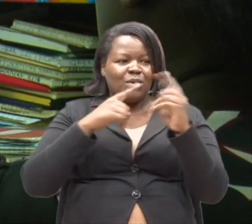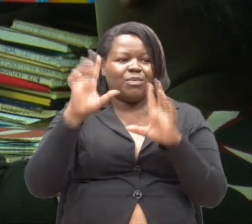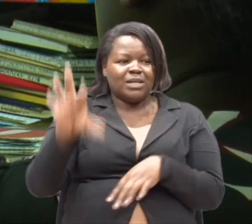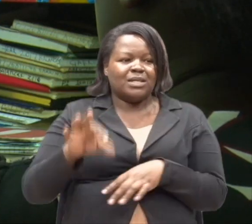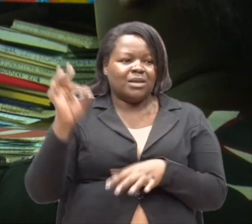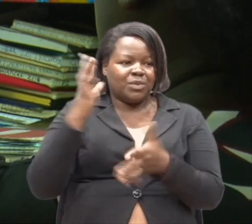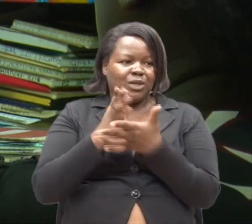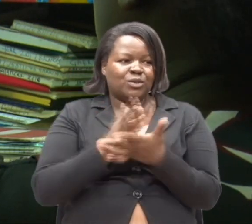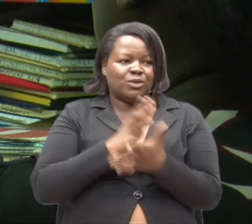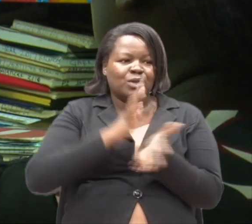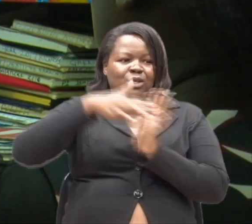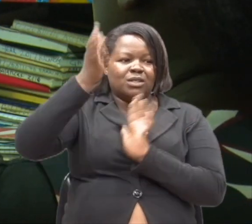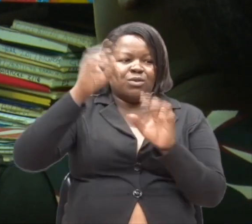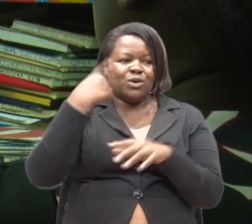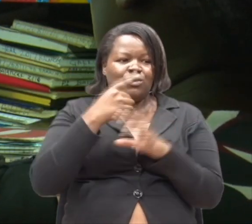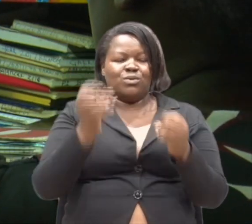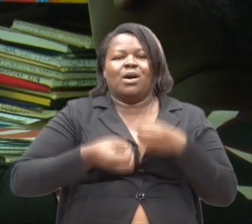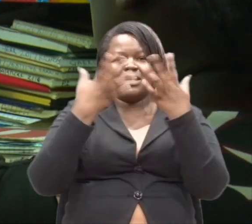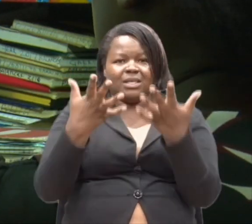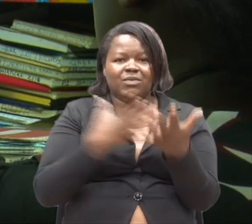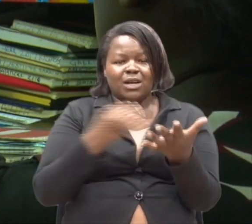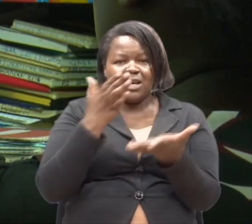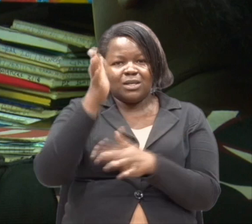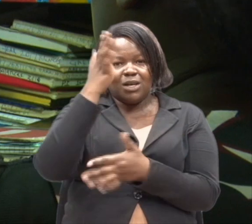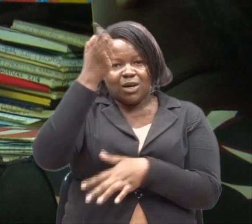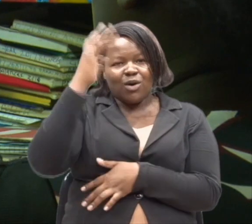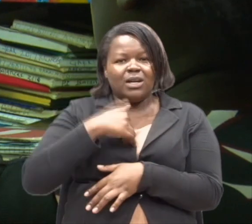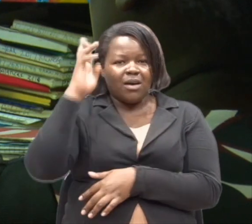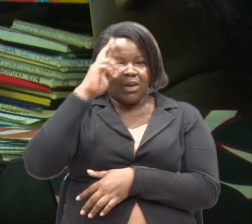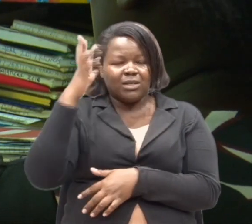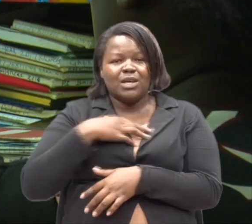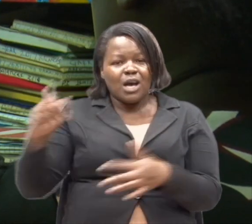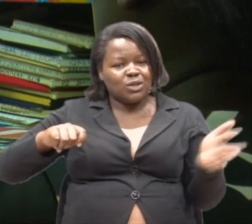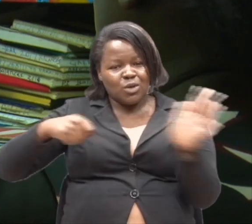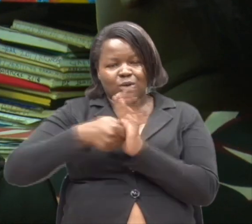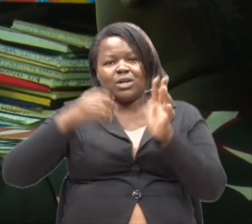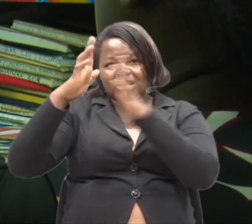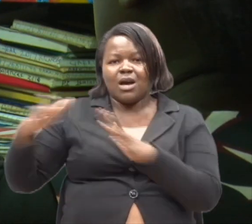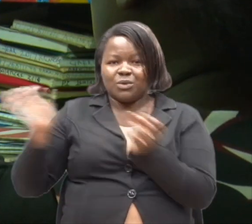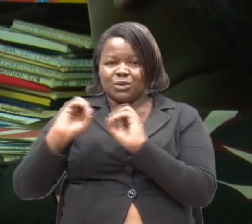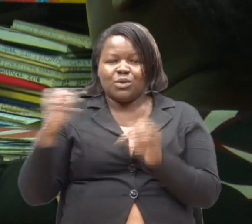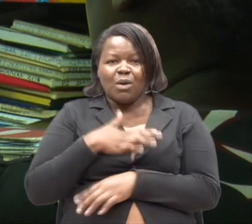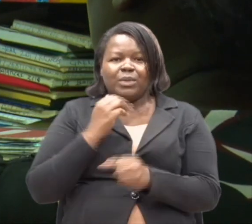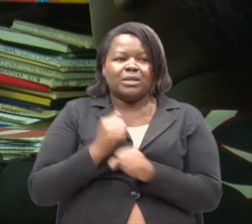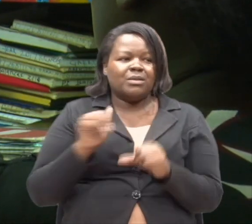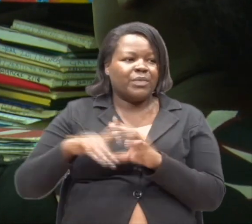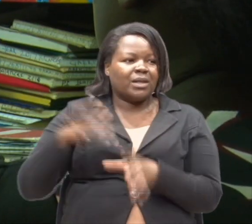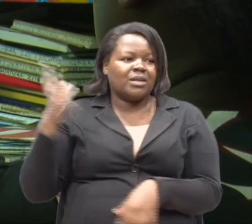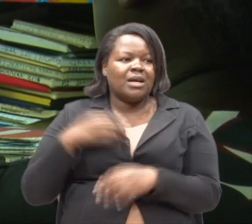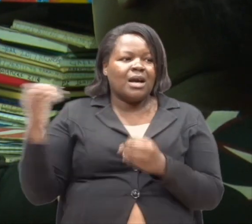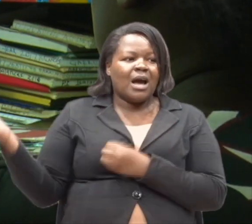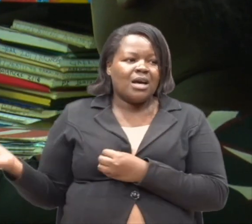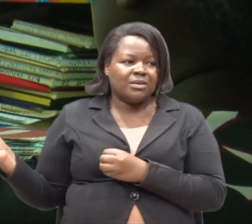wawachukulie kwamba ni mungu wa mewapatia na mungu wa nasababu na malengu. Kuna wasiwafungie wa watoe inje ama